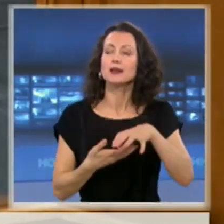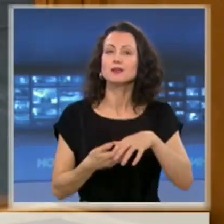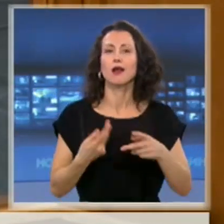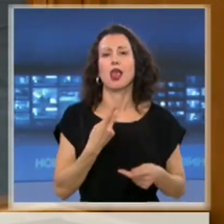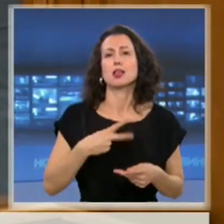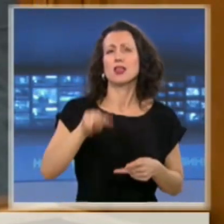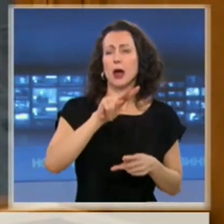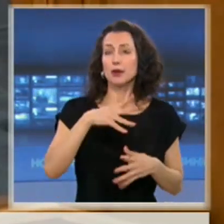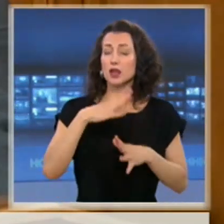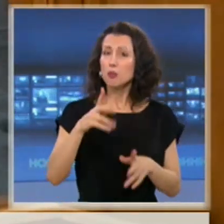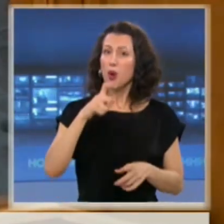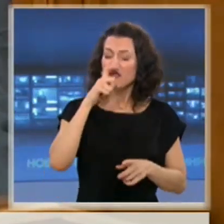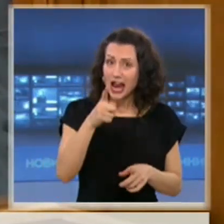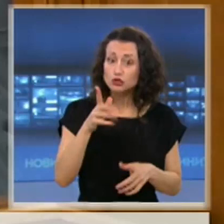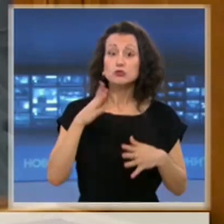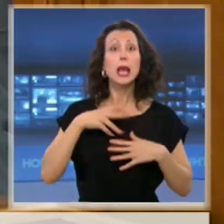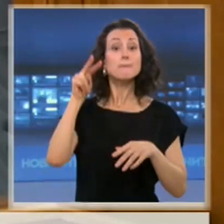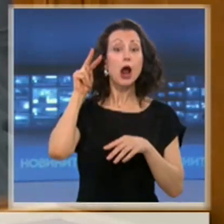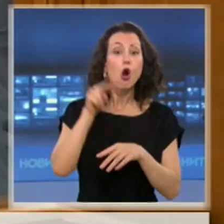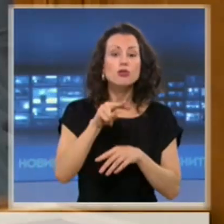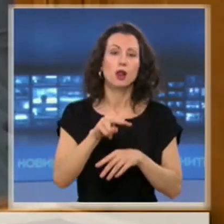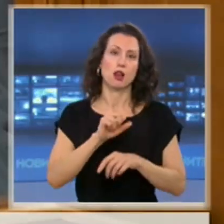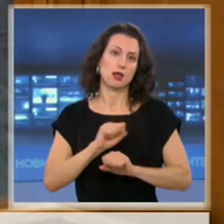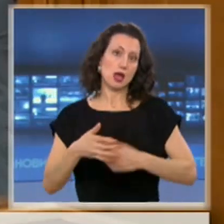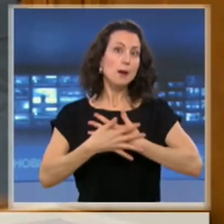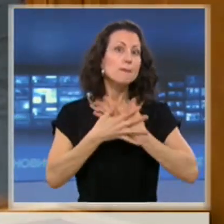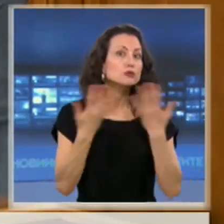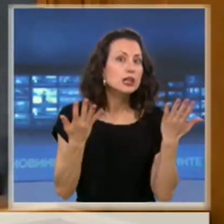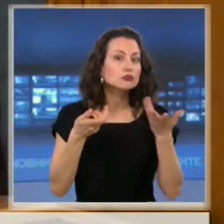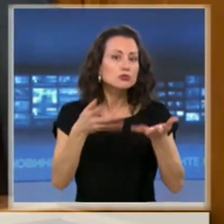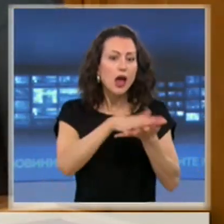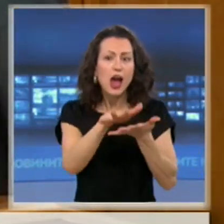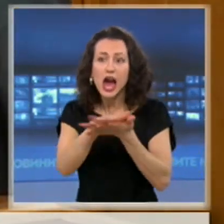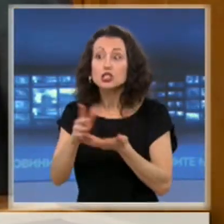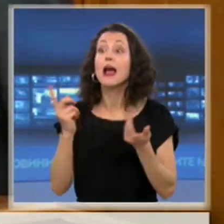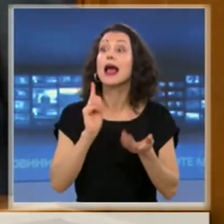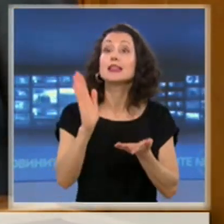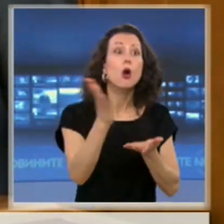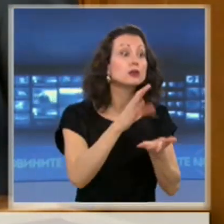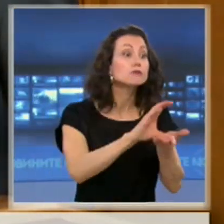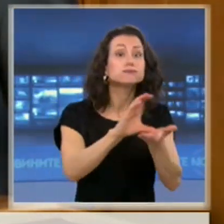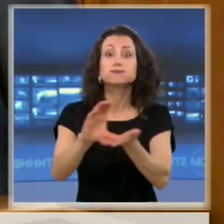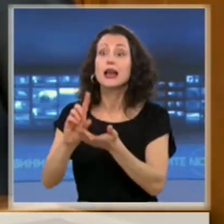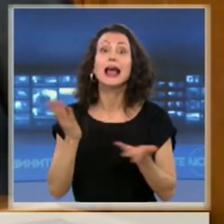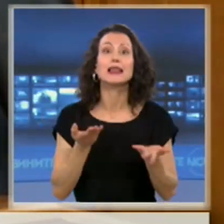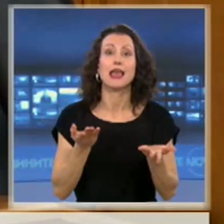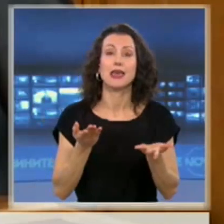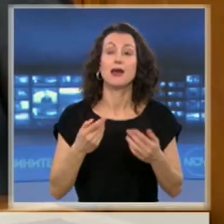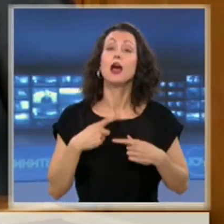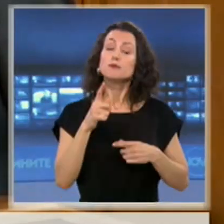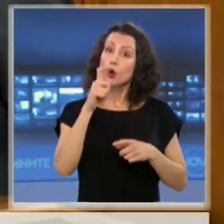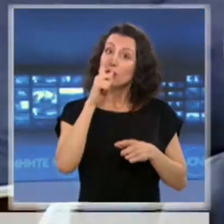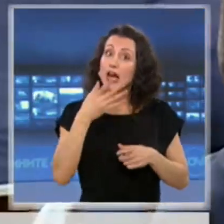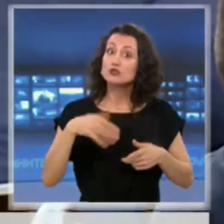-наложително да има контрол и прозрачност върху тези харчува. Най-важно е парите да помогнат на